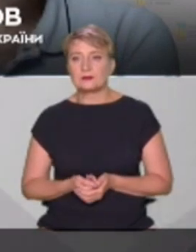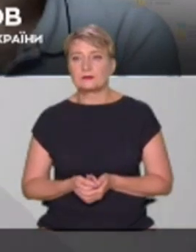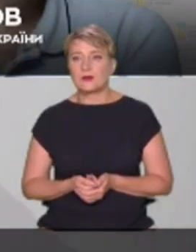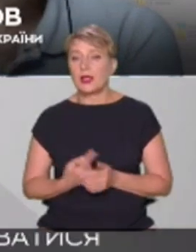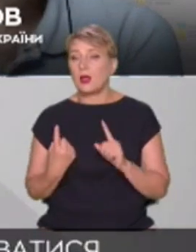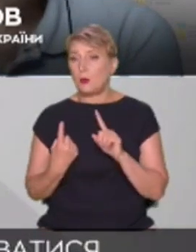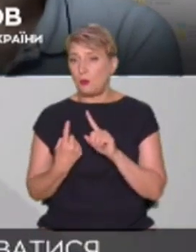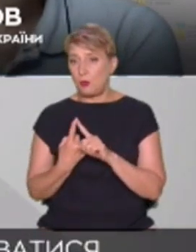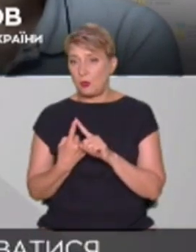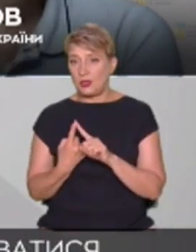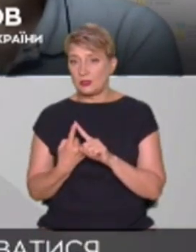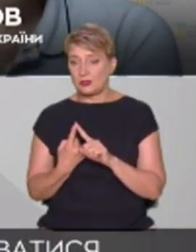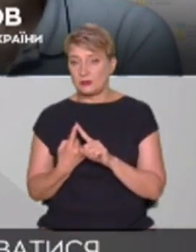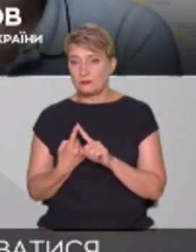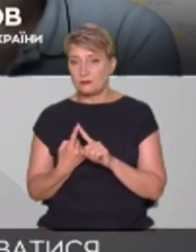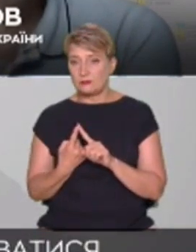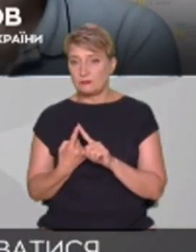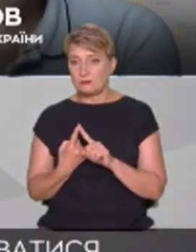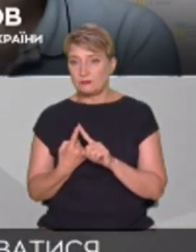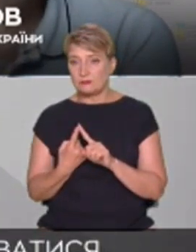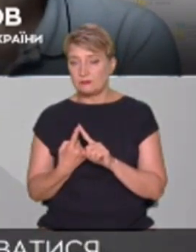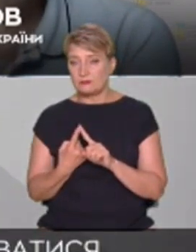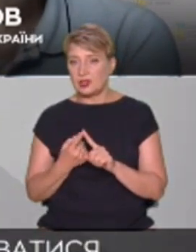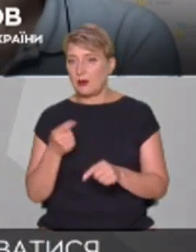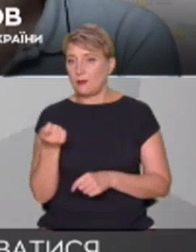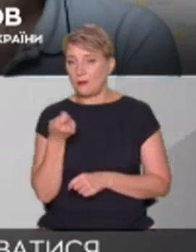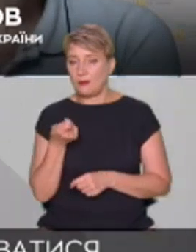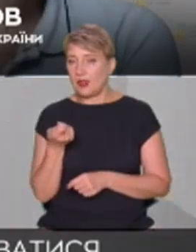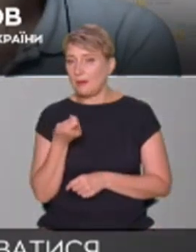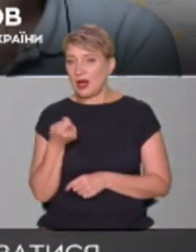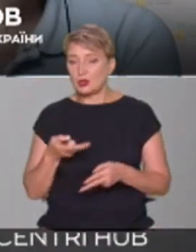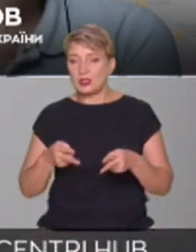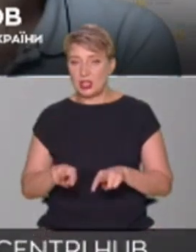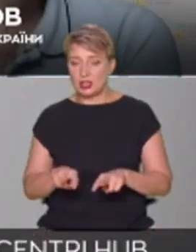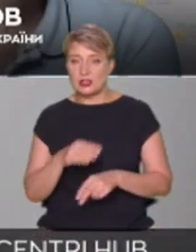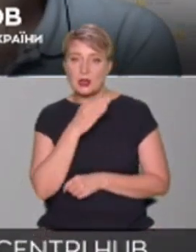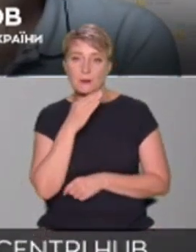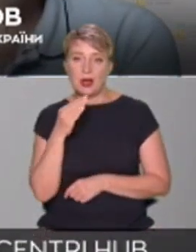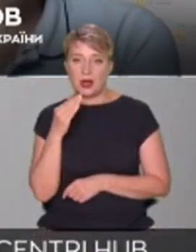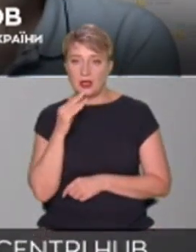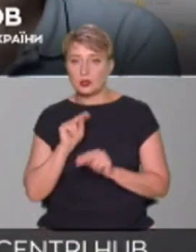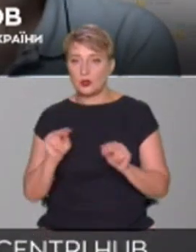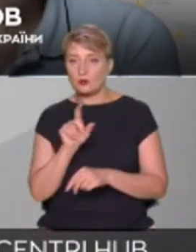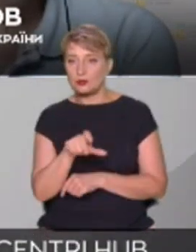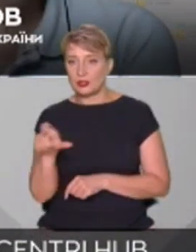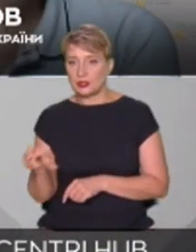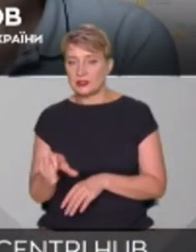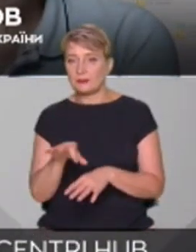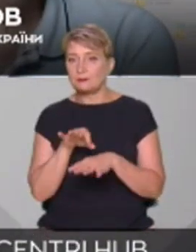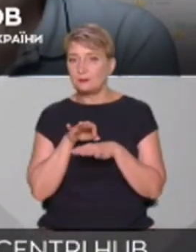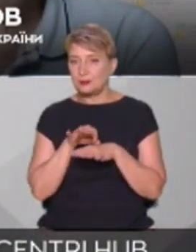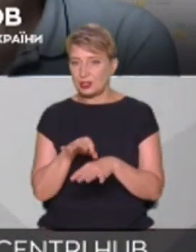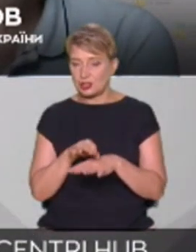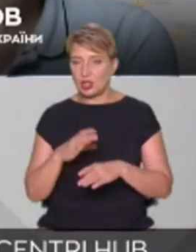-перше, вже дуже небагато залишилося в країні. Більшість вчителів прийшли курси перепідготовки,